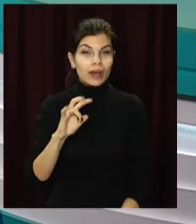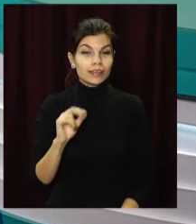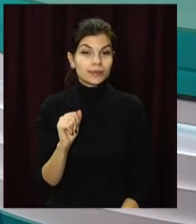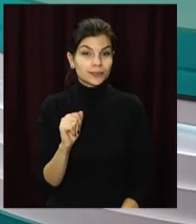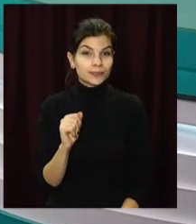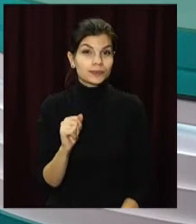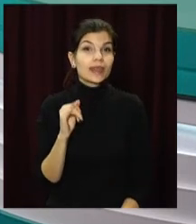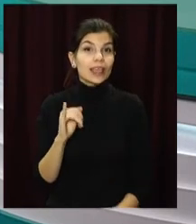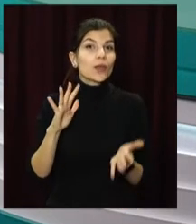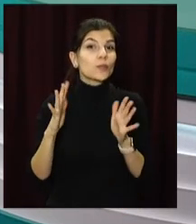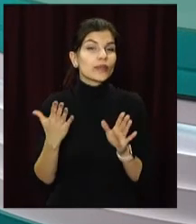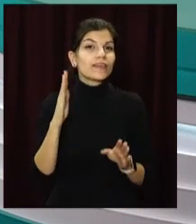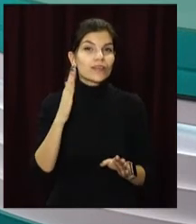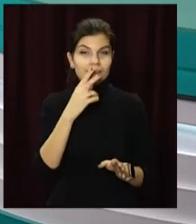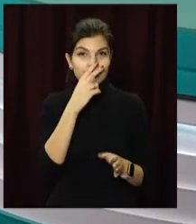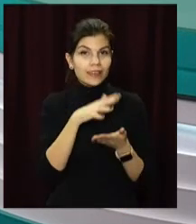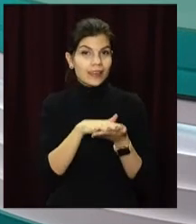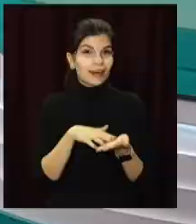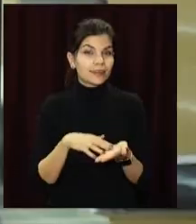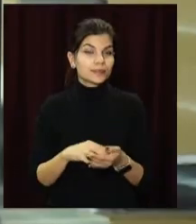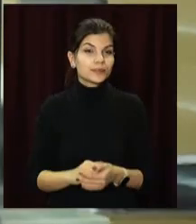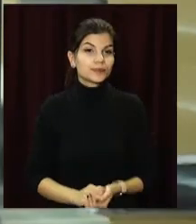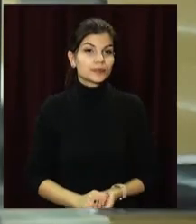Пуговкіна. І про події вівторка дивіться далі.